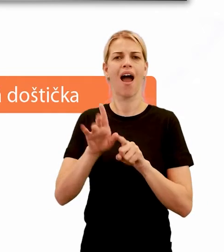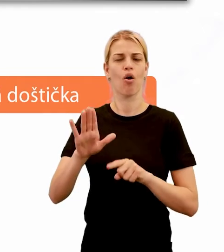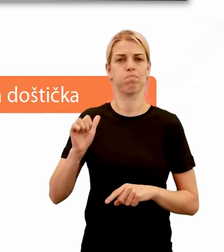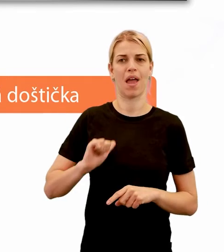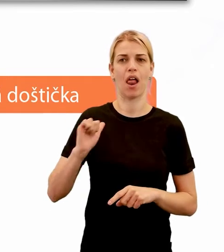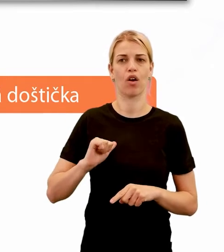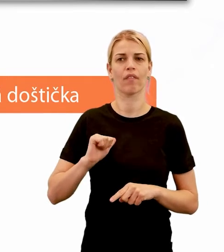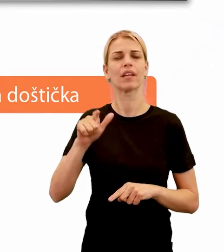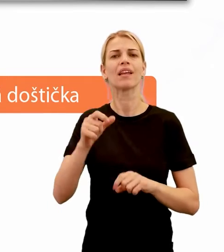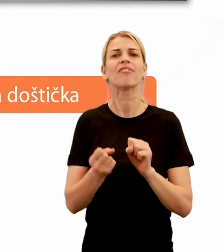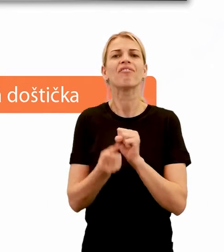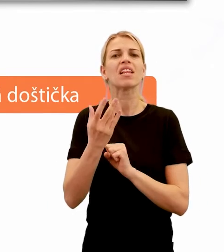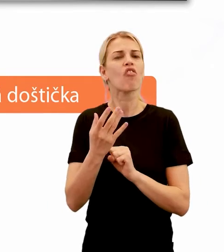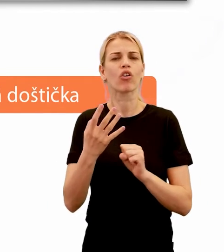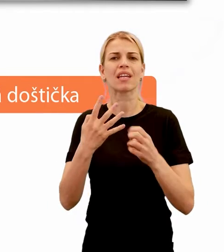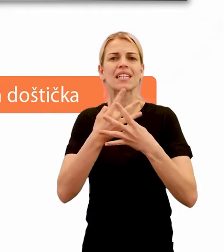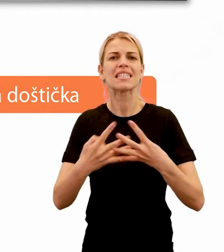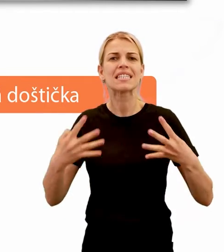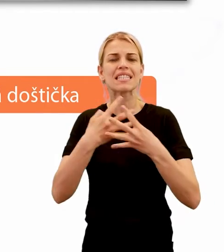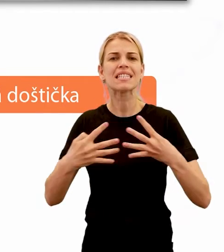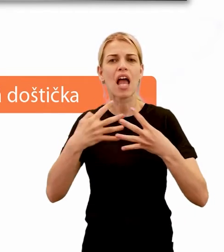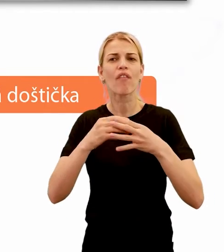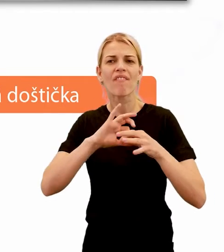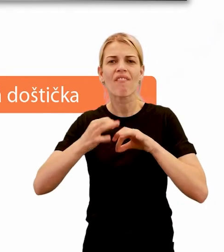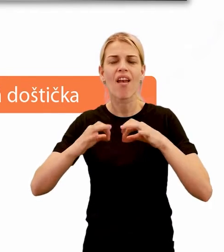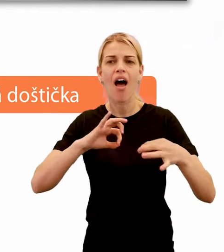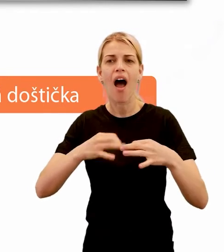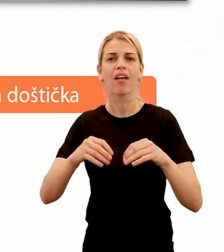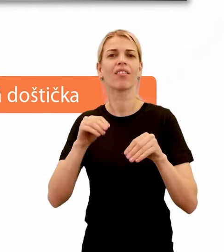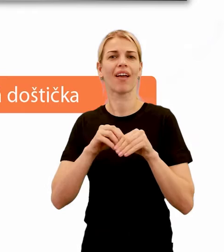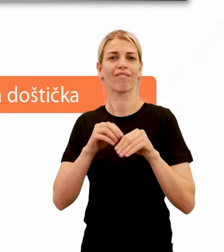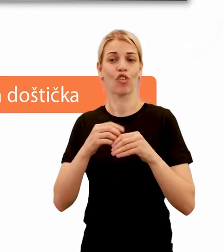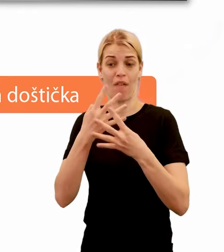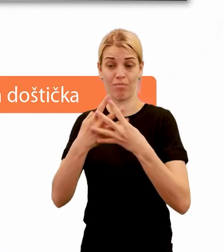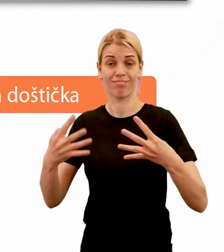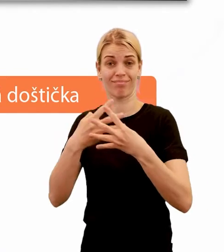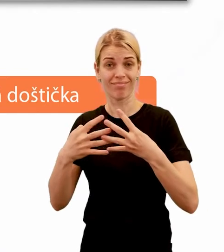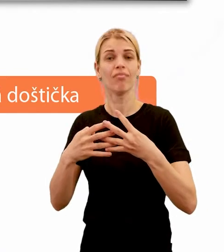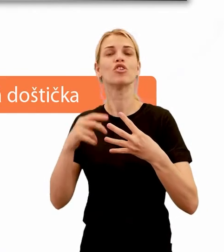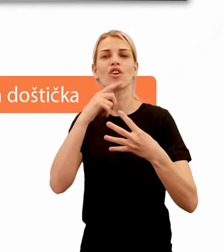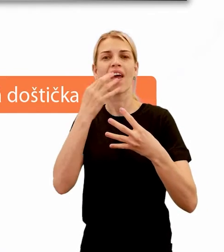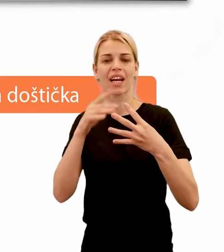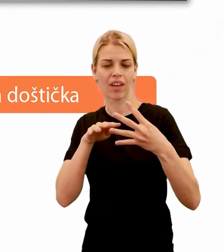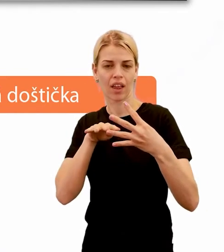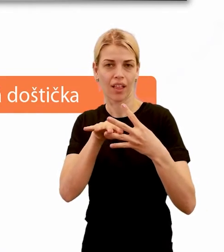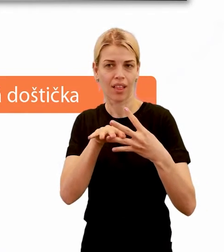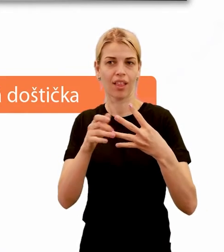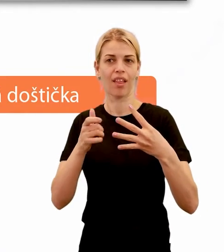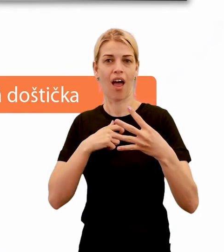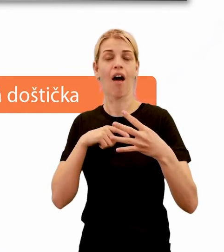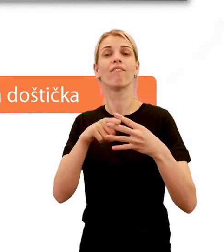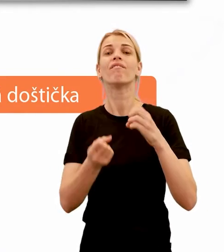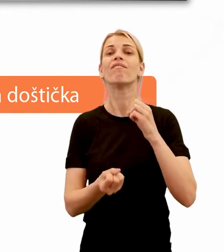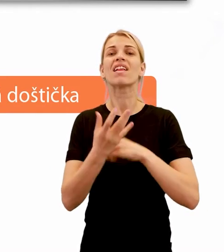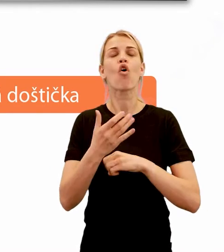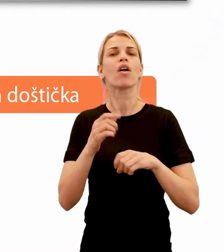vytvárajú sieťovité vlákna, na ktorých sa zachytávajú pri krvácaní červené krvinky a tie potom vytvoria takzvaný